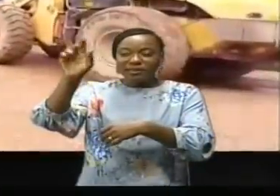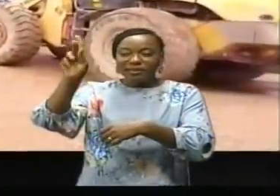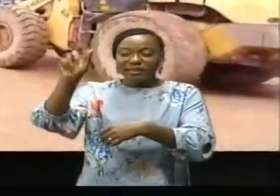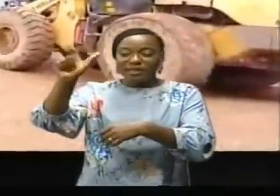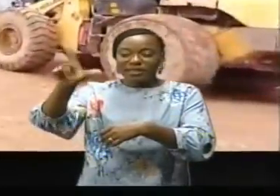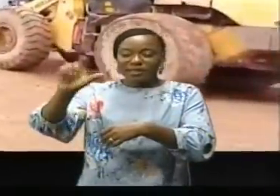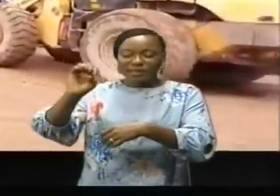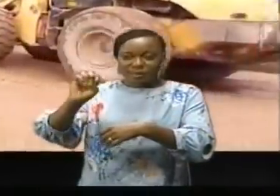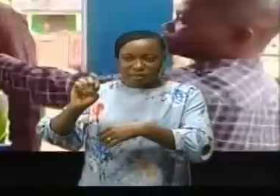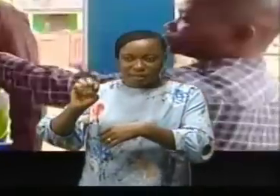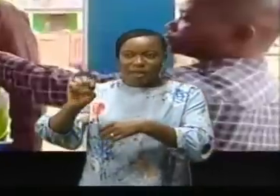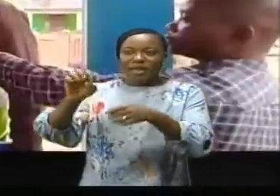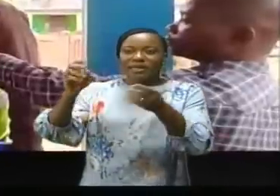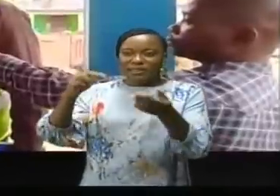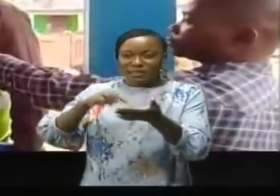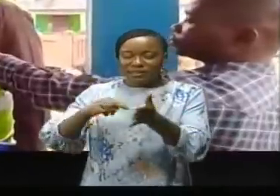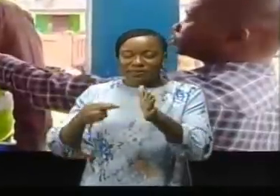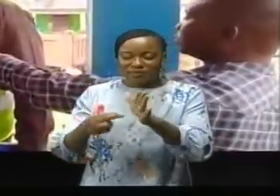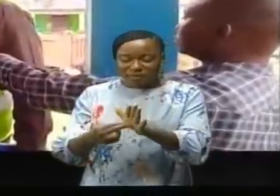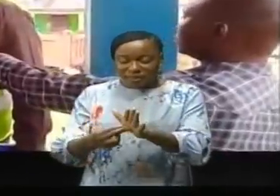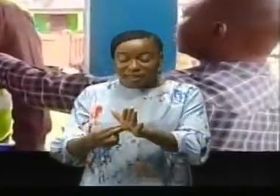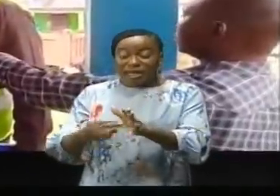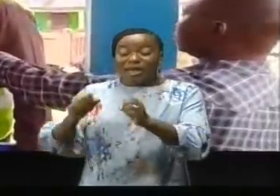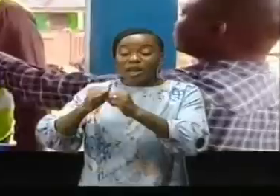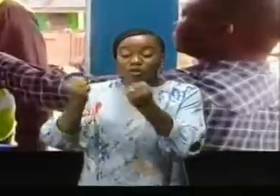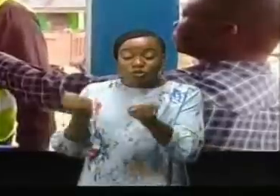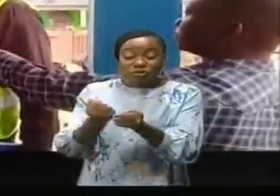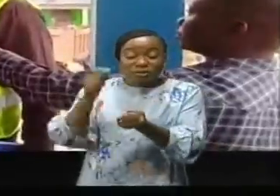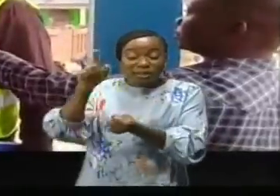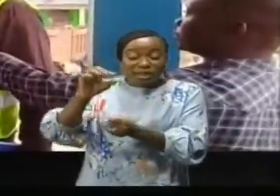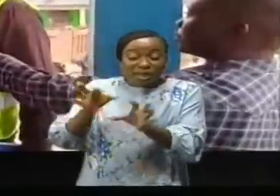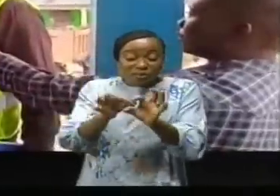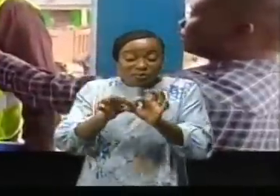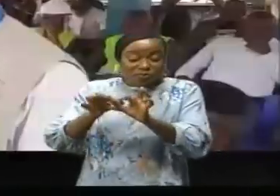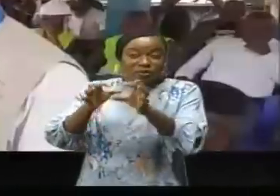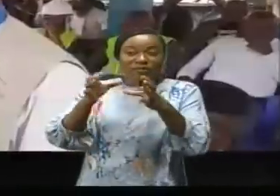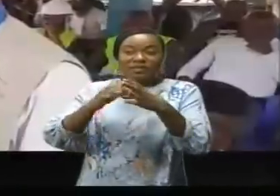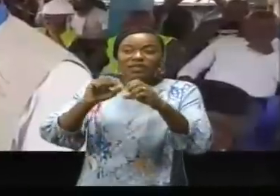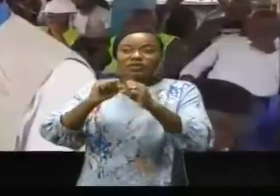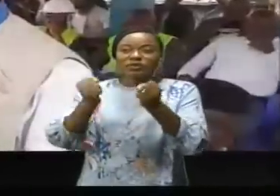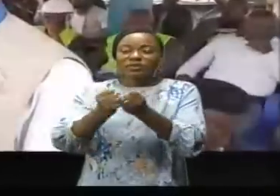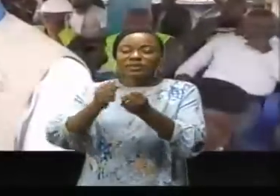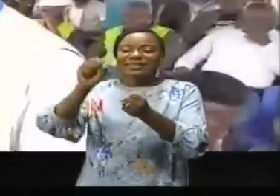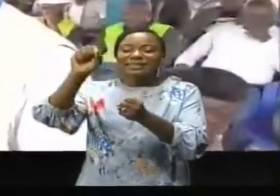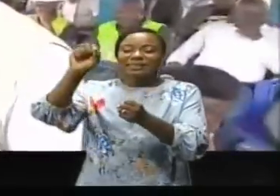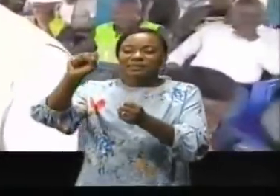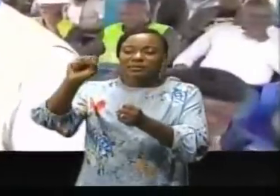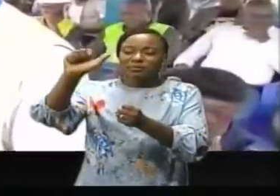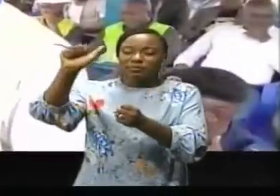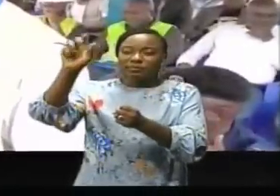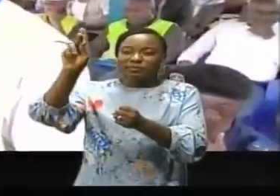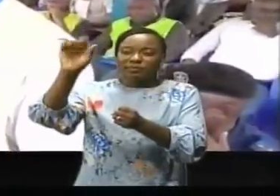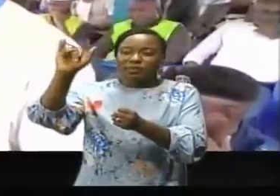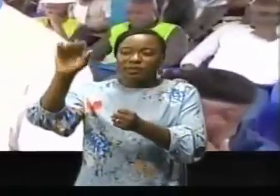Travaux exécutés par la société Wali-Training en collaboration avec la société Sakima dans le cadre du développement des